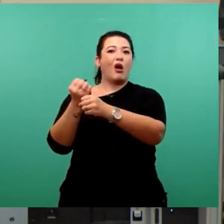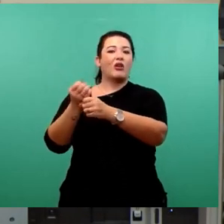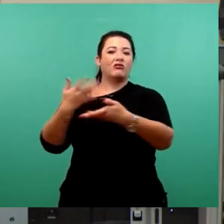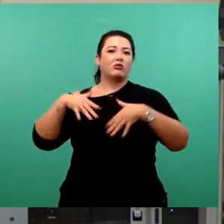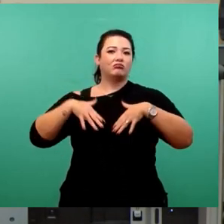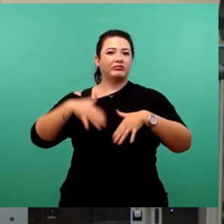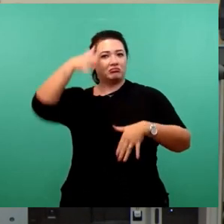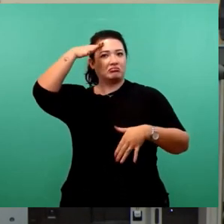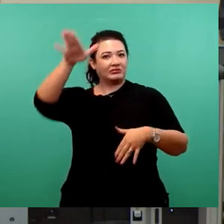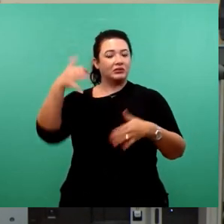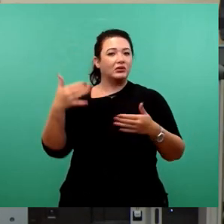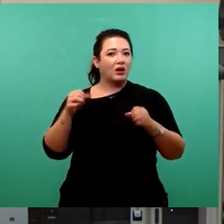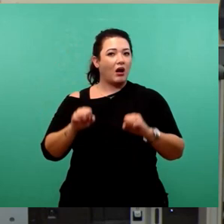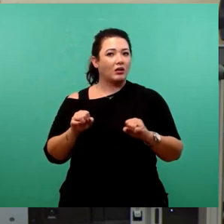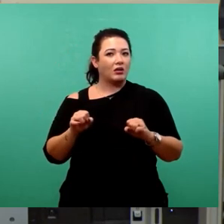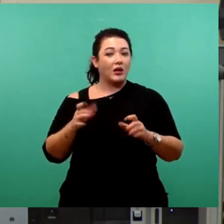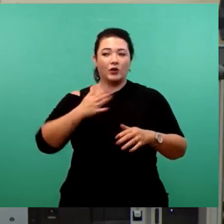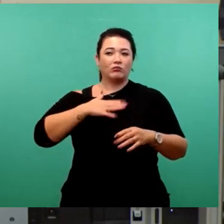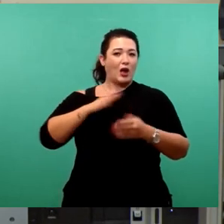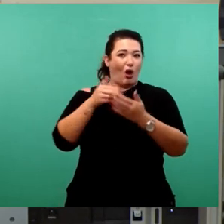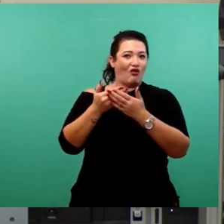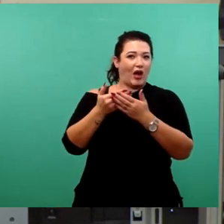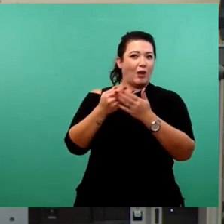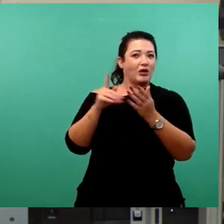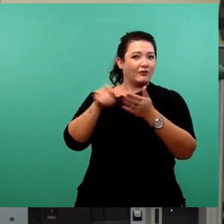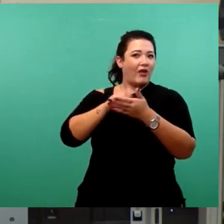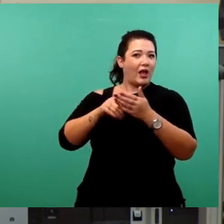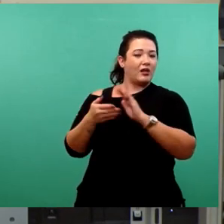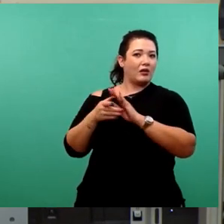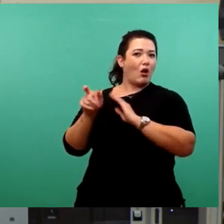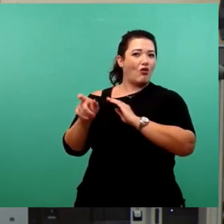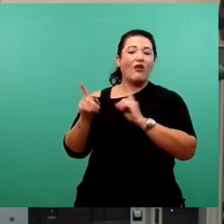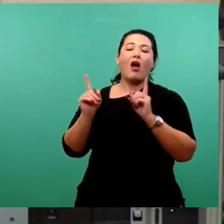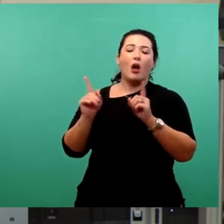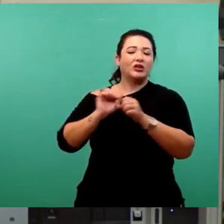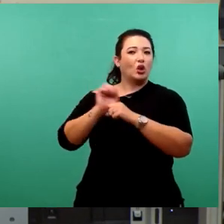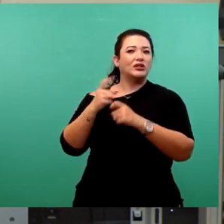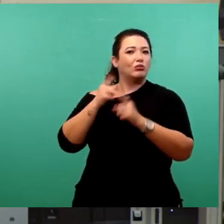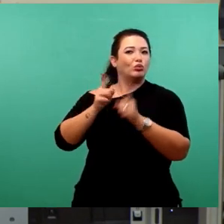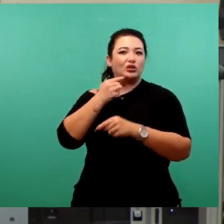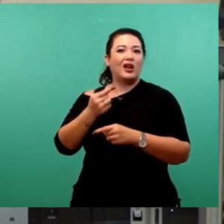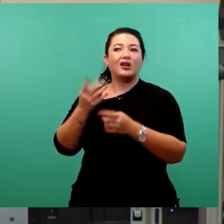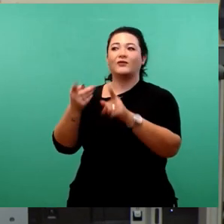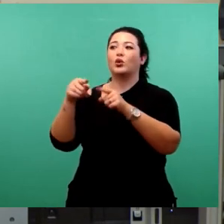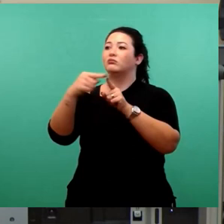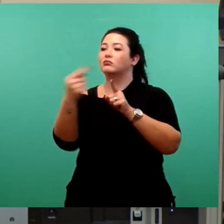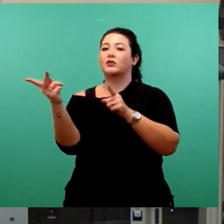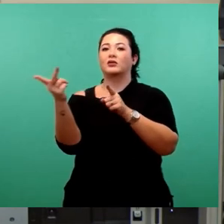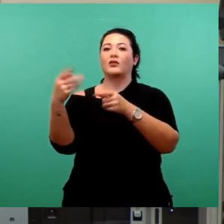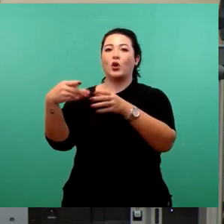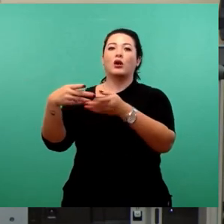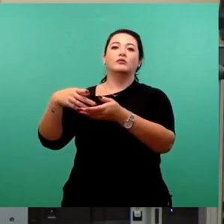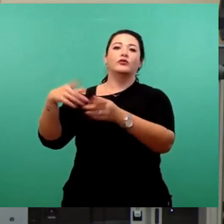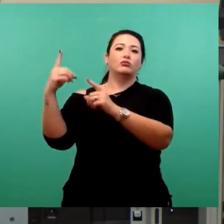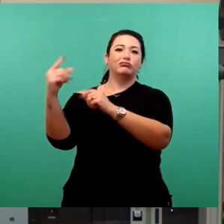AfDler diese Leute dann zu wählen, weil sie eine andere Politik machen. Aber ob die Leute, die jetzt gegangen sind, die schlechteren waren, von denen